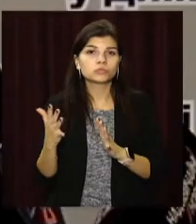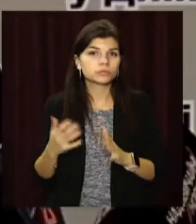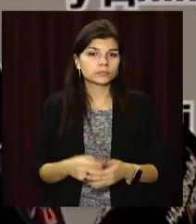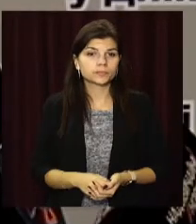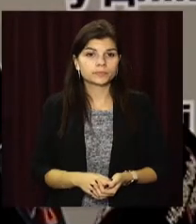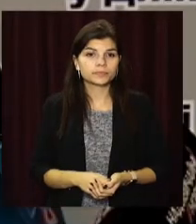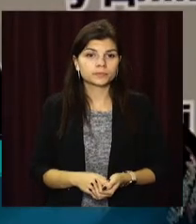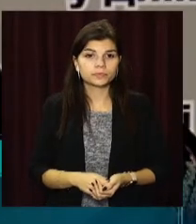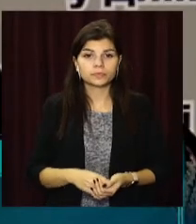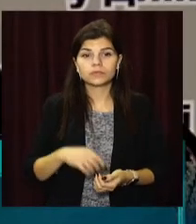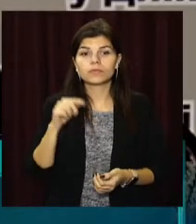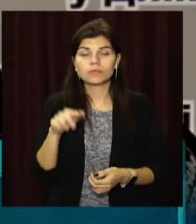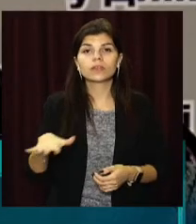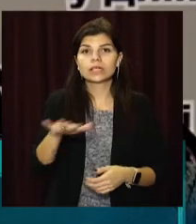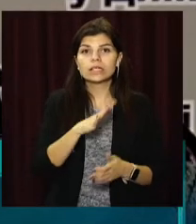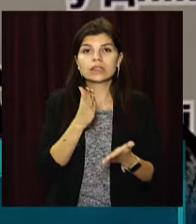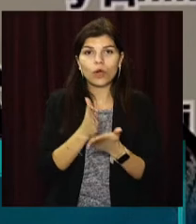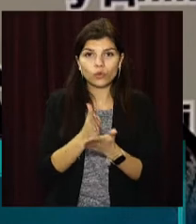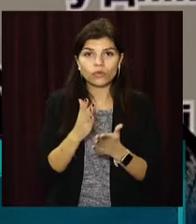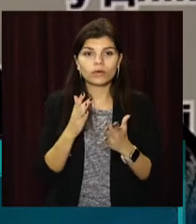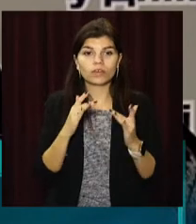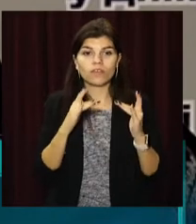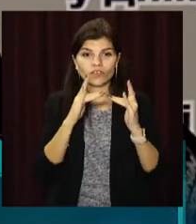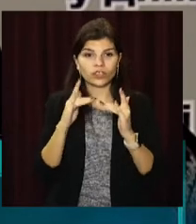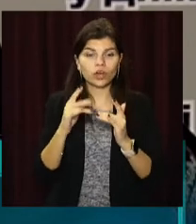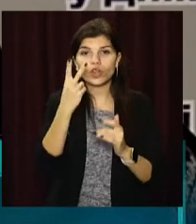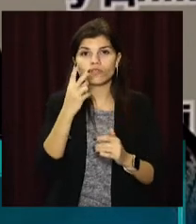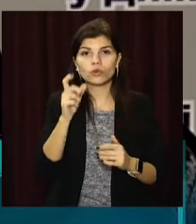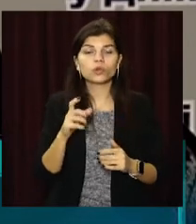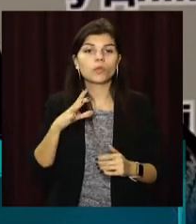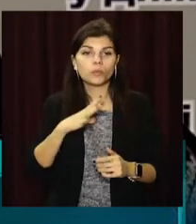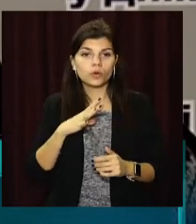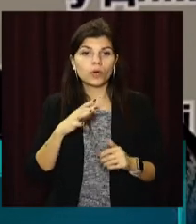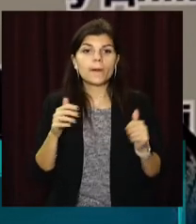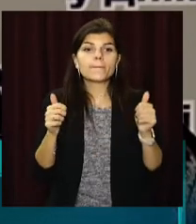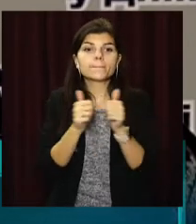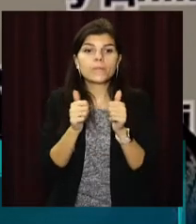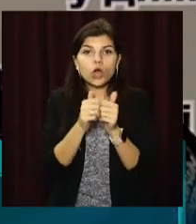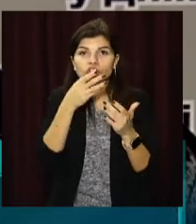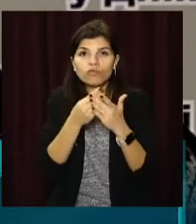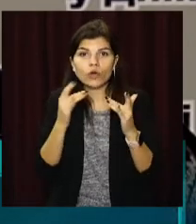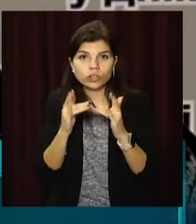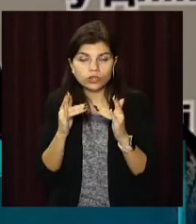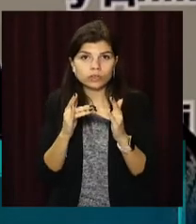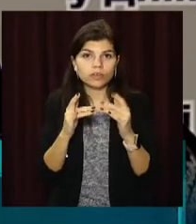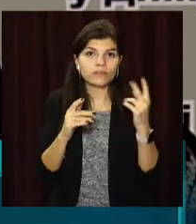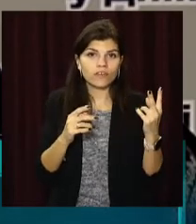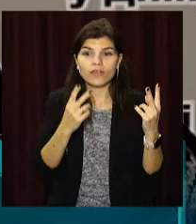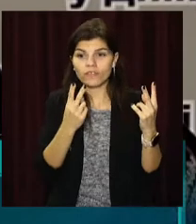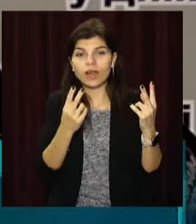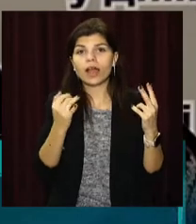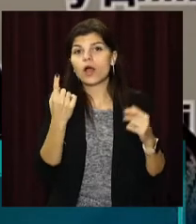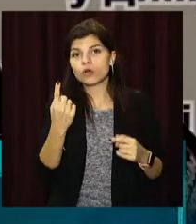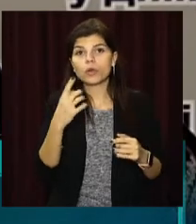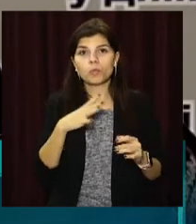Двоє людей знаходилися в ліжку, двоє людей знаходилися біля своїх ліжок і одна жінка